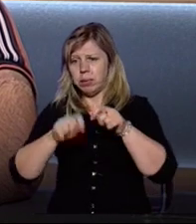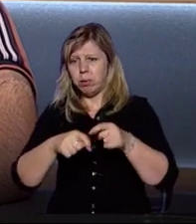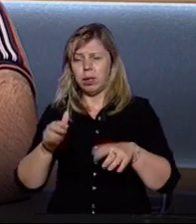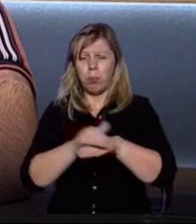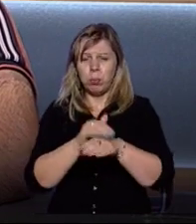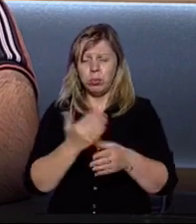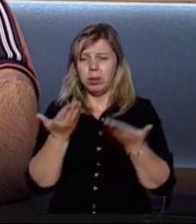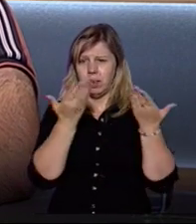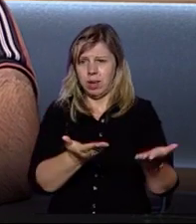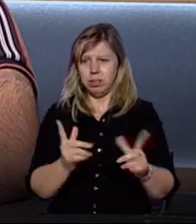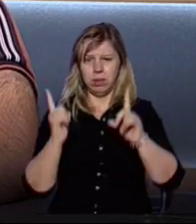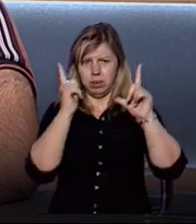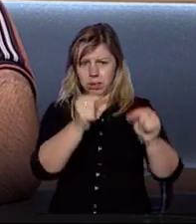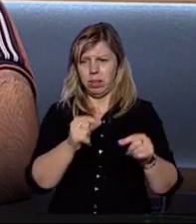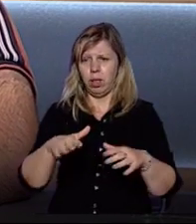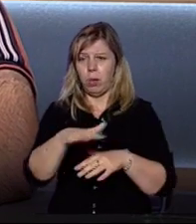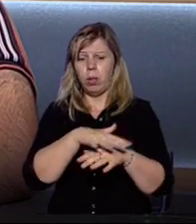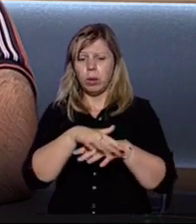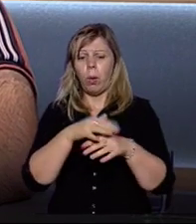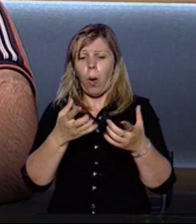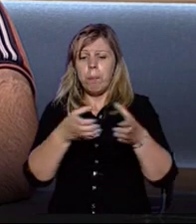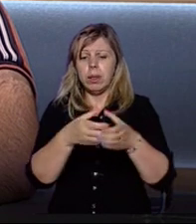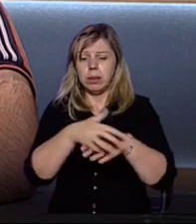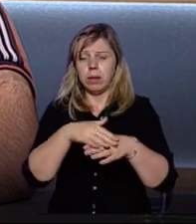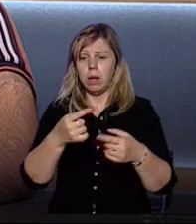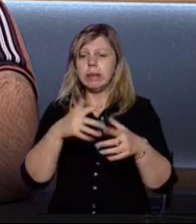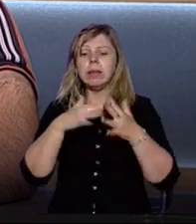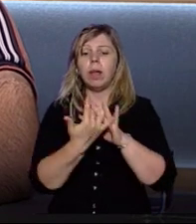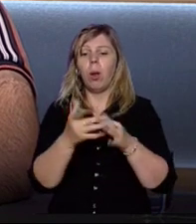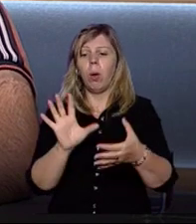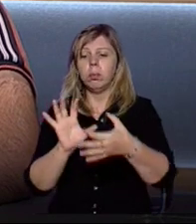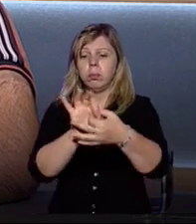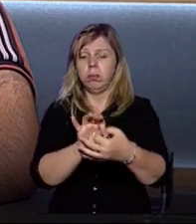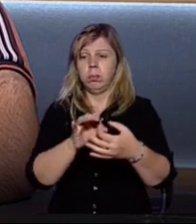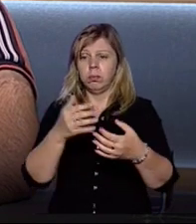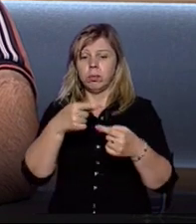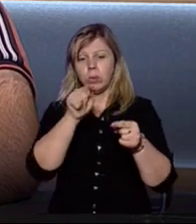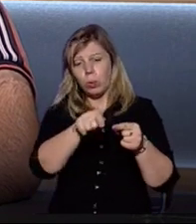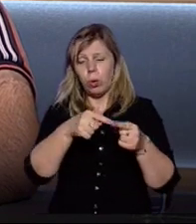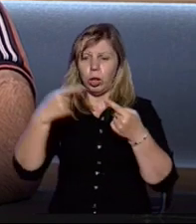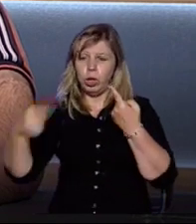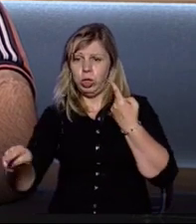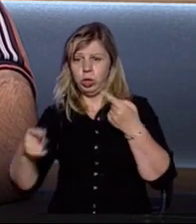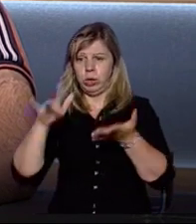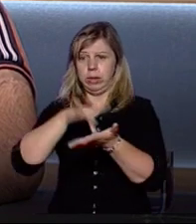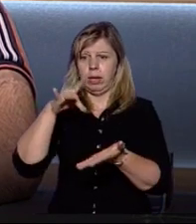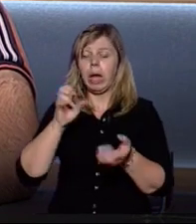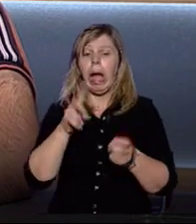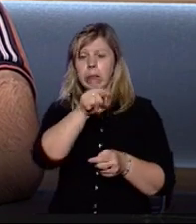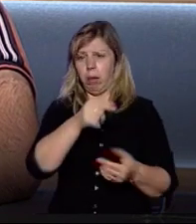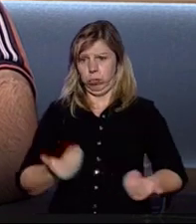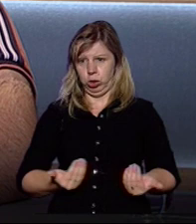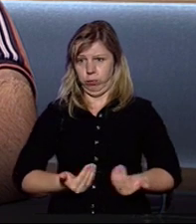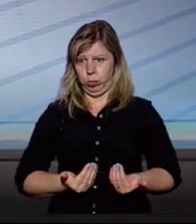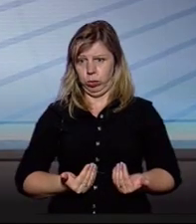ласка, зійти в об'єднану територіальну громаду. То село, яке приєдналося до того чи іншого центру. Як вони живуть?